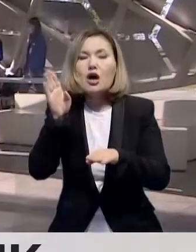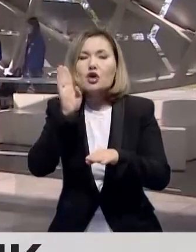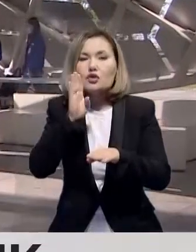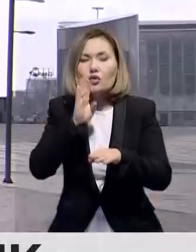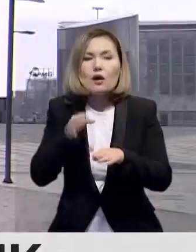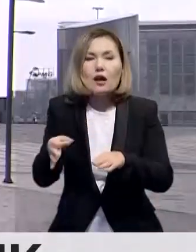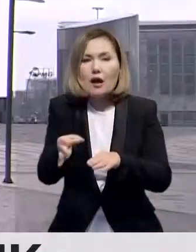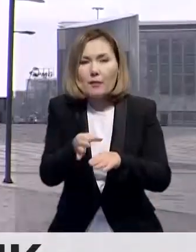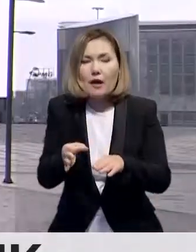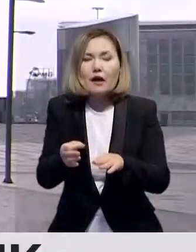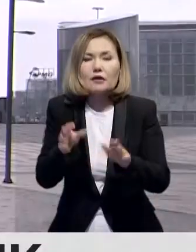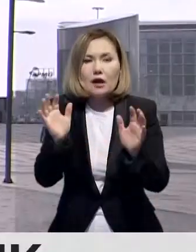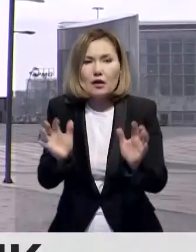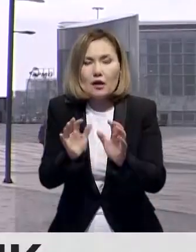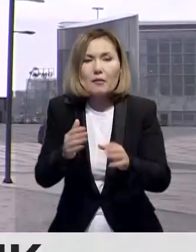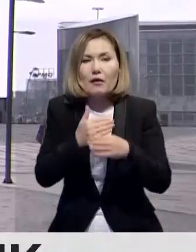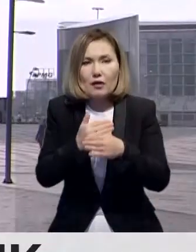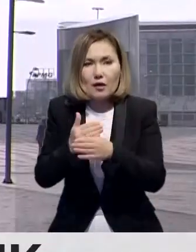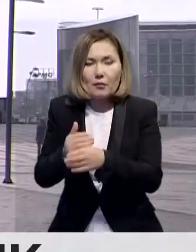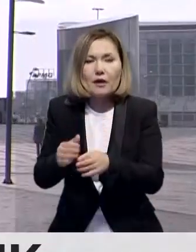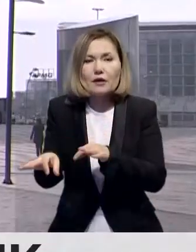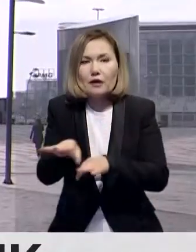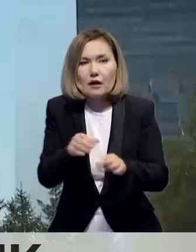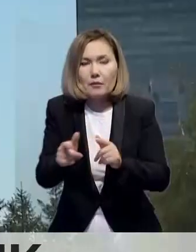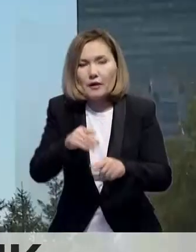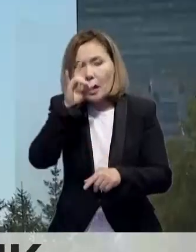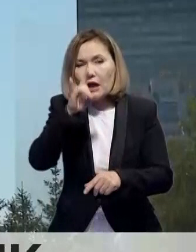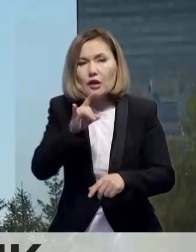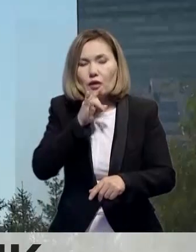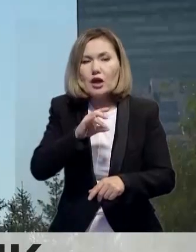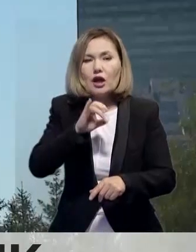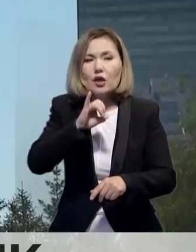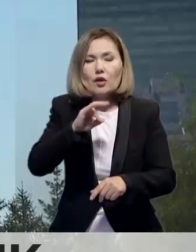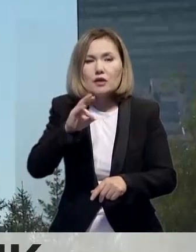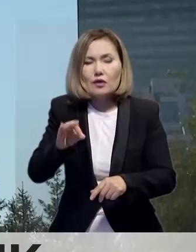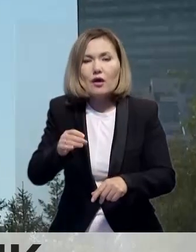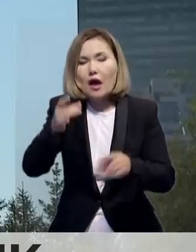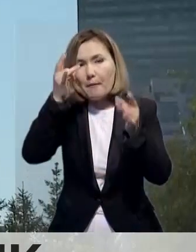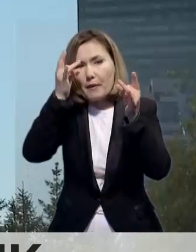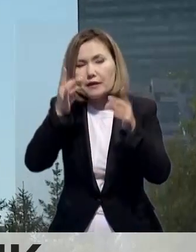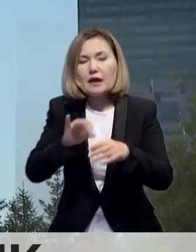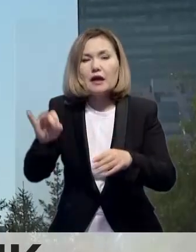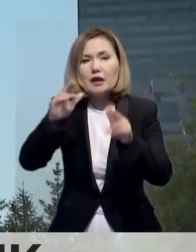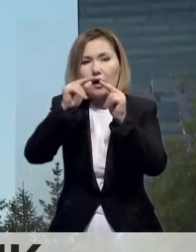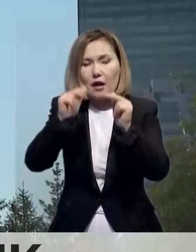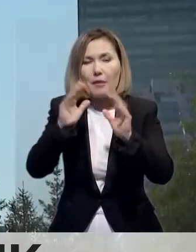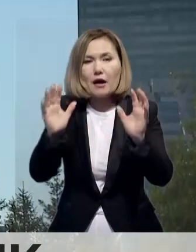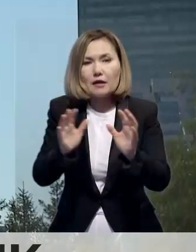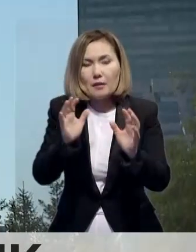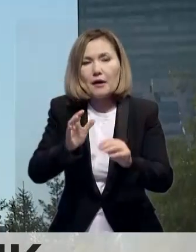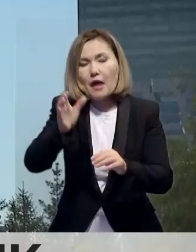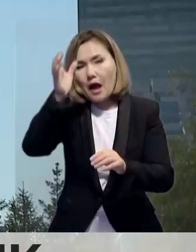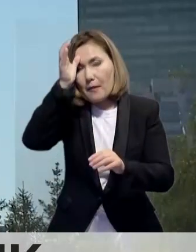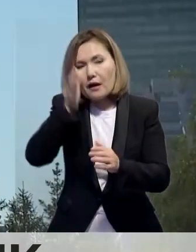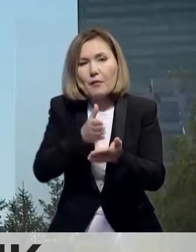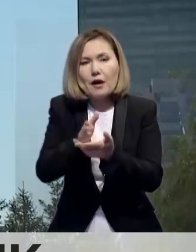бірлескен жобаларды ұстық асыруған етті. Әрі Қазақстан мен ЮНЕСКО мәдени және тарихи мұраларды сақтап, білім және ғылым